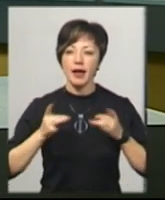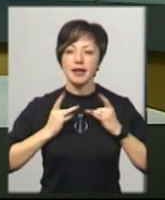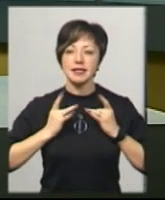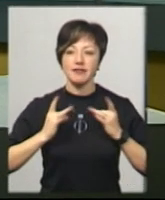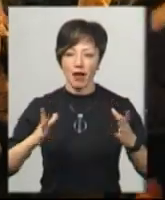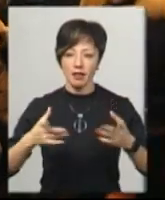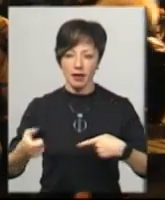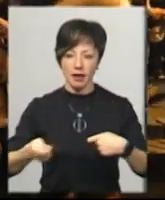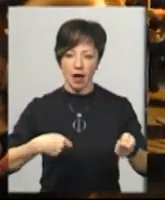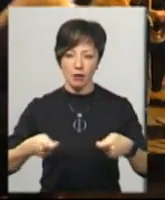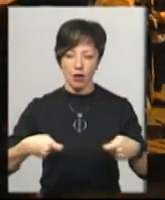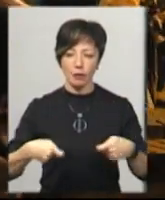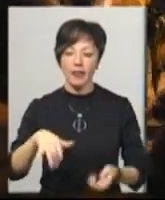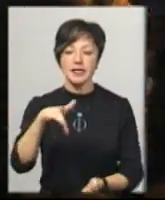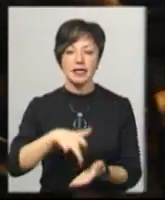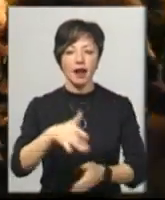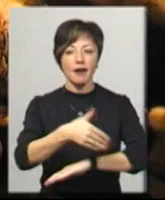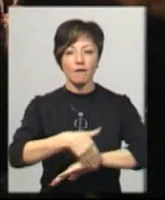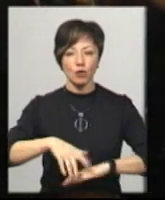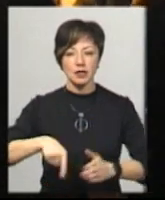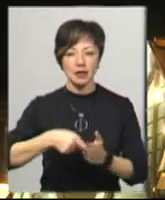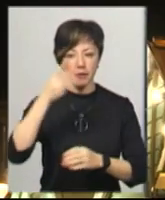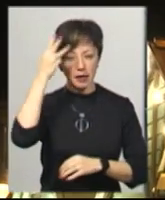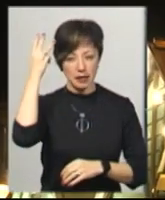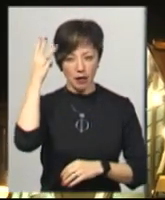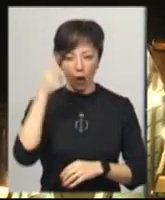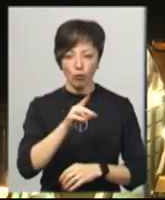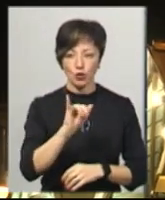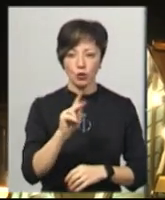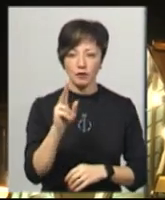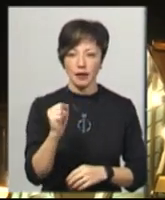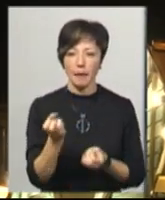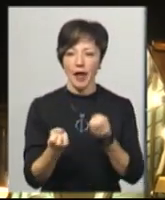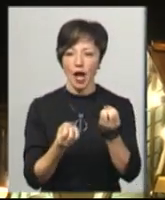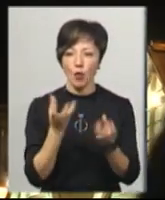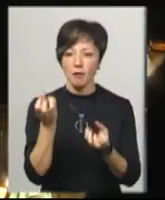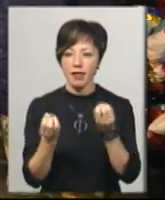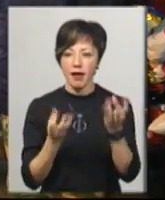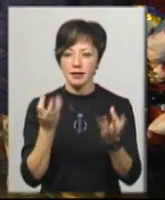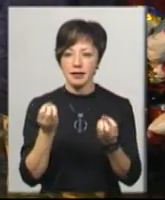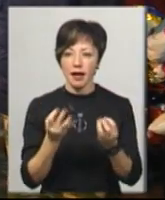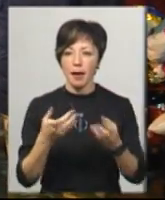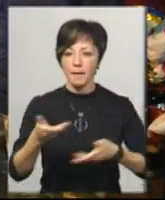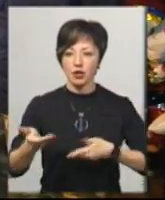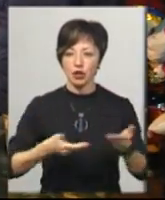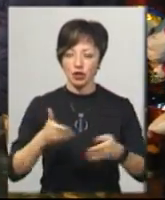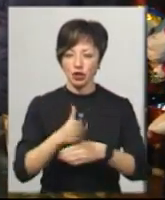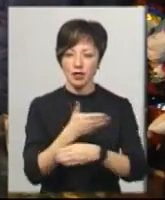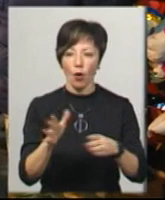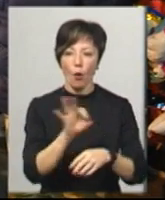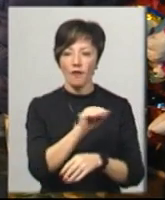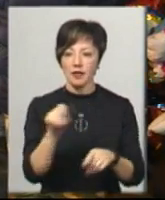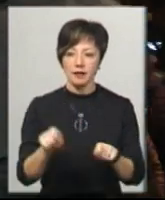На центральній вулиці Хмельницького Проскурівській іллюмінацію на ялинці та самій пішохідній частині вулиці до офіційного